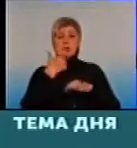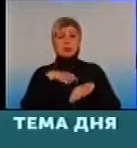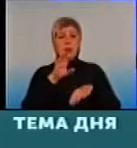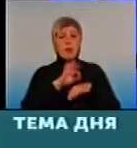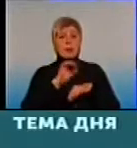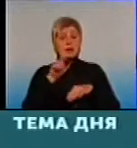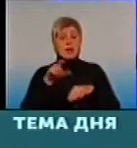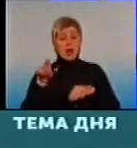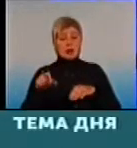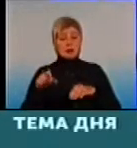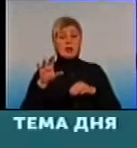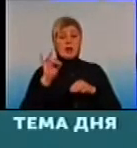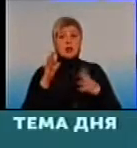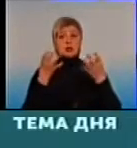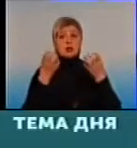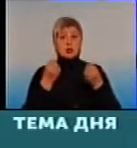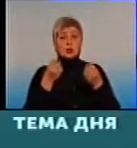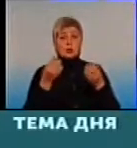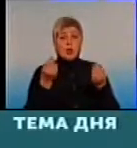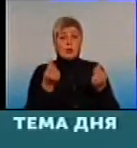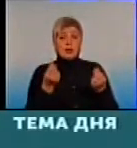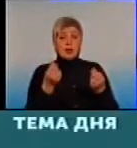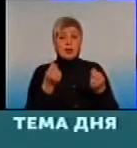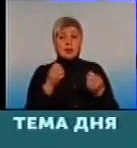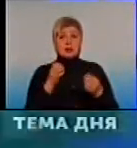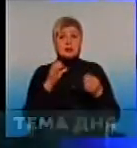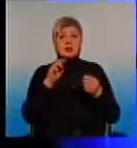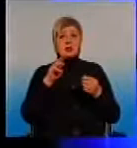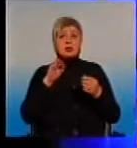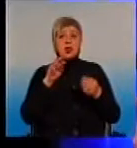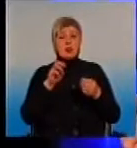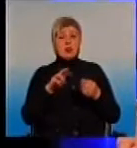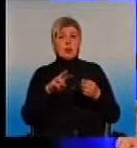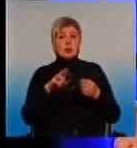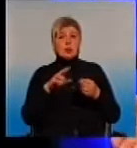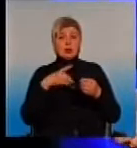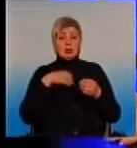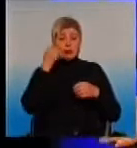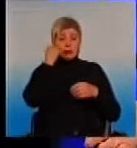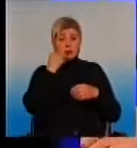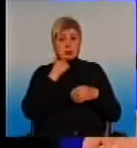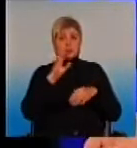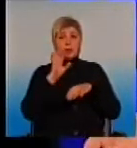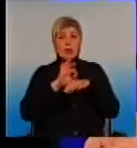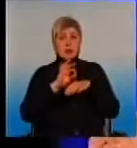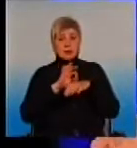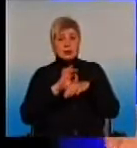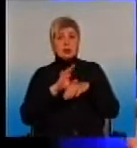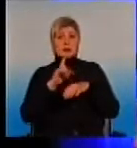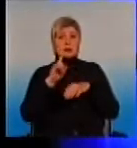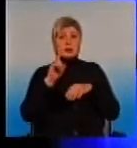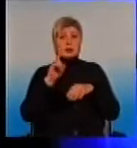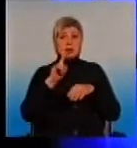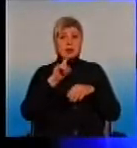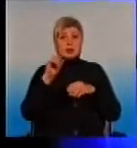пацієнтів. І ще матеріальний стимул теж імеє значення, від пацієнт із старшого возраста, за них